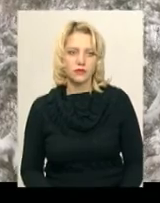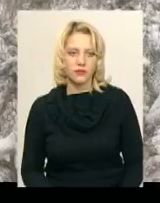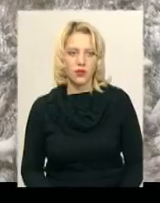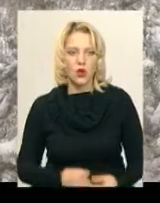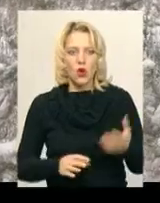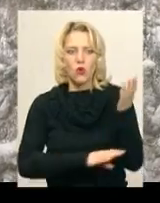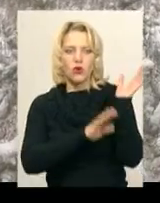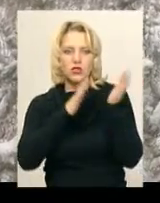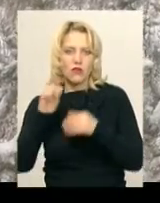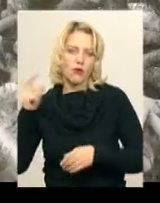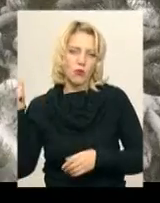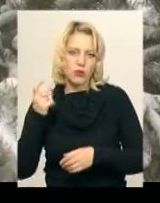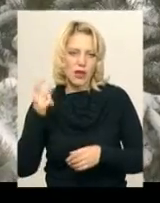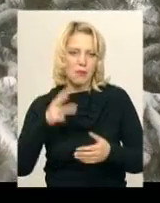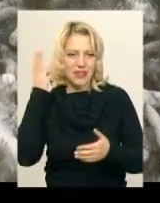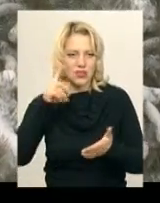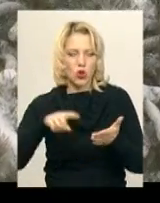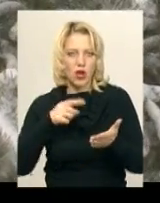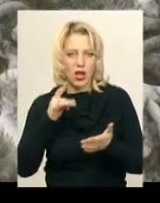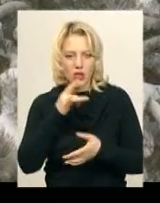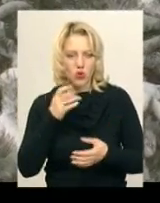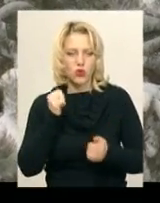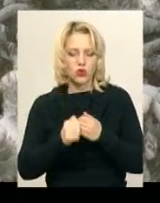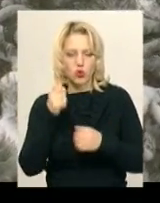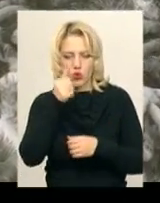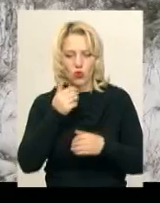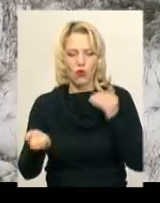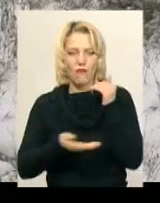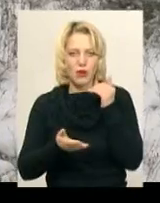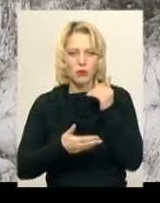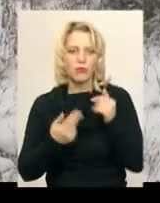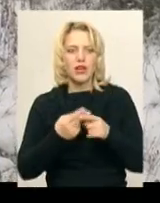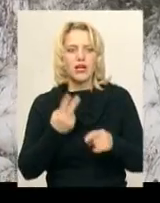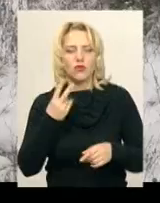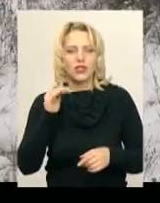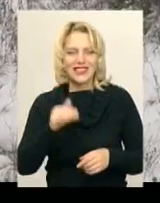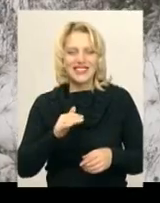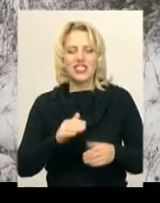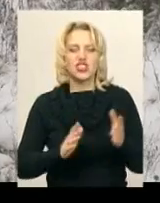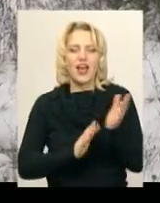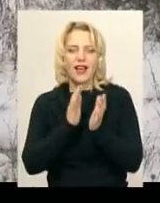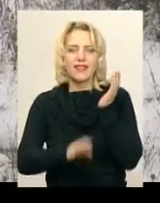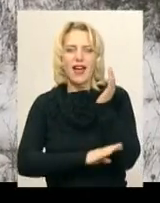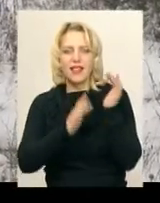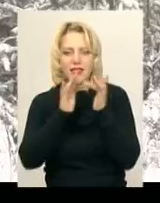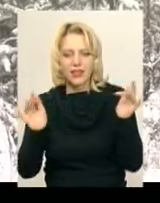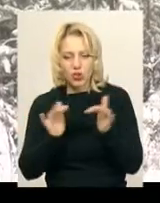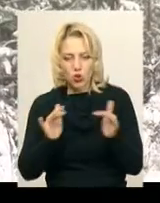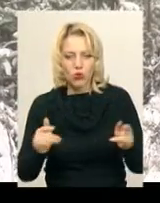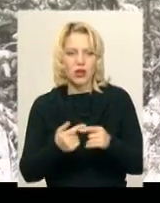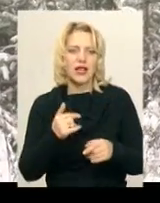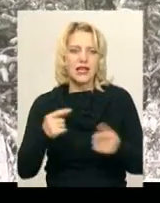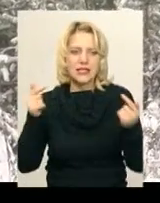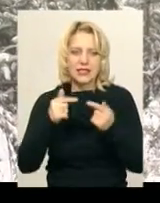У лісовому господарстві Хмельницького району щороку виробить близько 2000 ялинок згідно інвентаризації. Про це розповідає начальник відділу